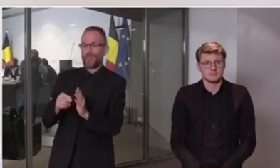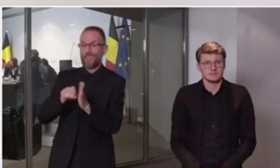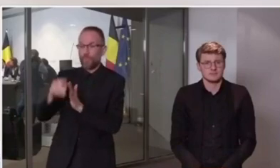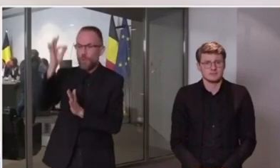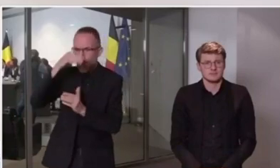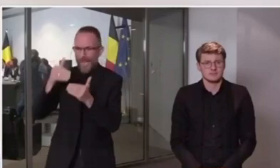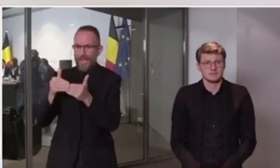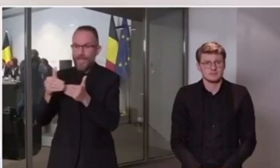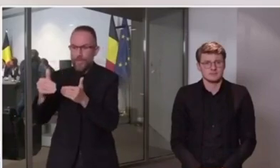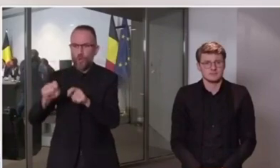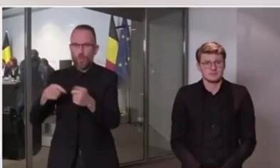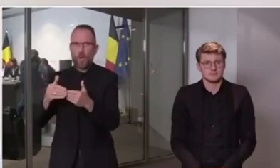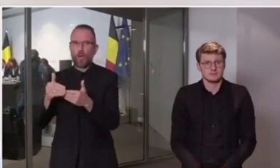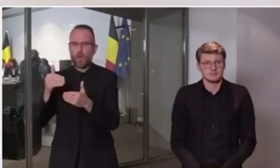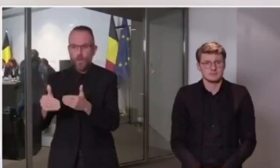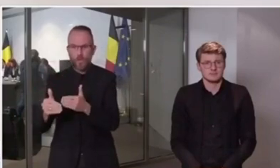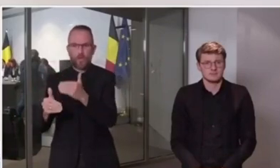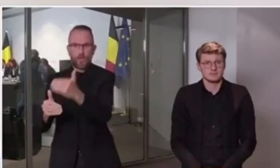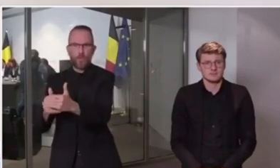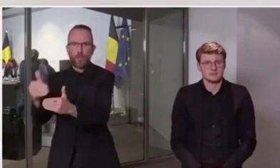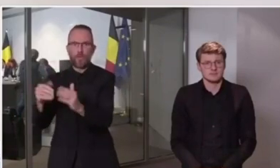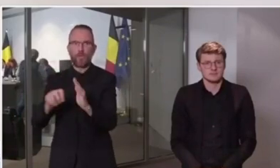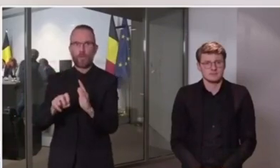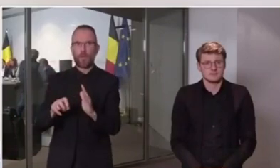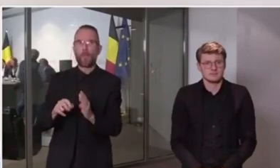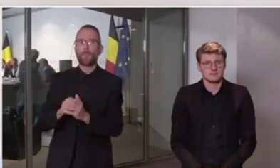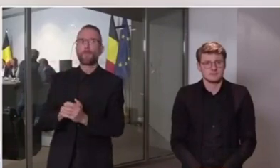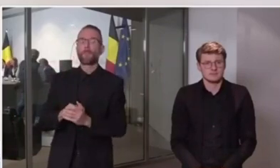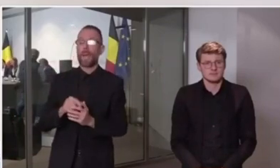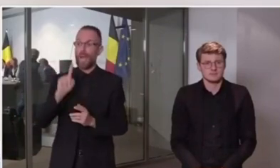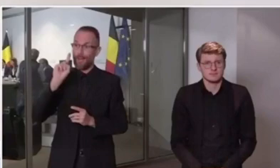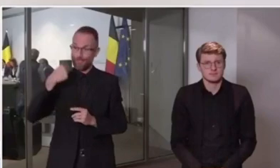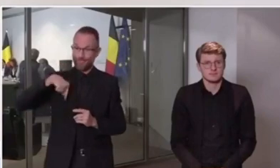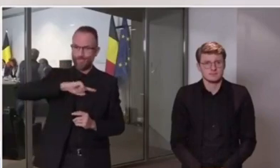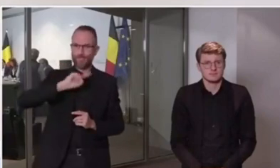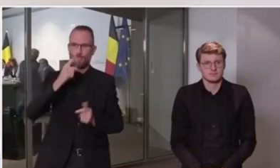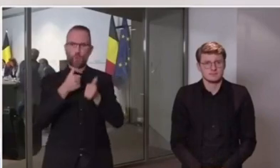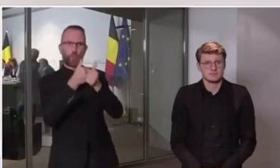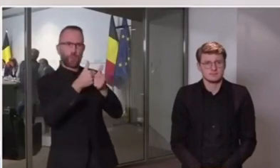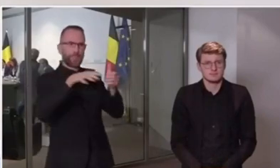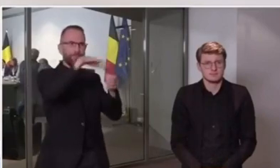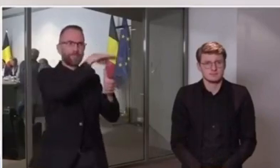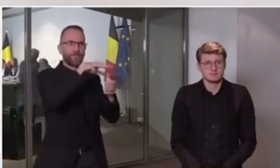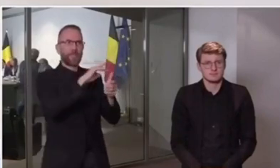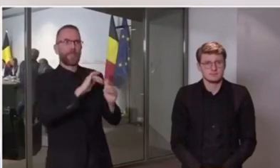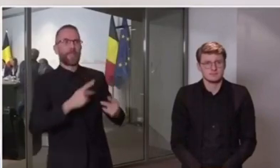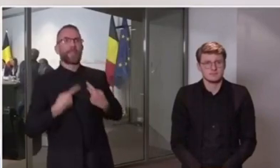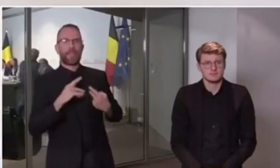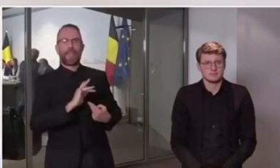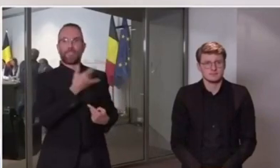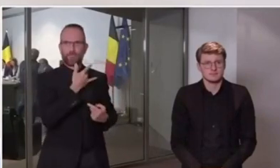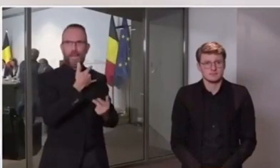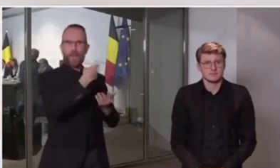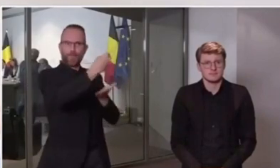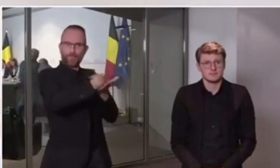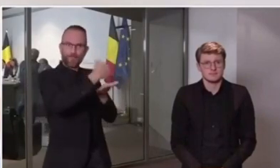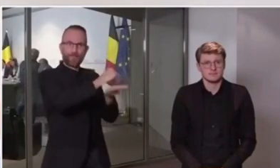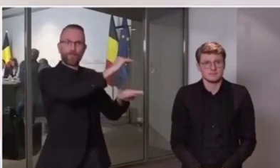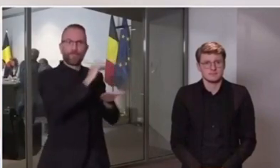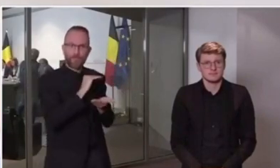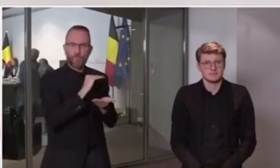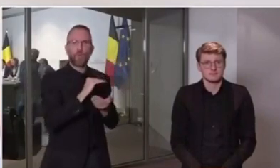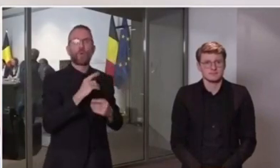encore et toujours sur les travaux scientifiques avec un seul mot d'ordre, le ralentissement de la propagation du virus.